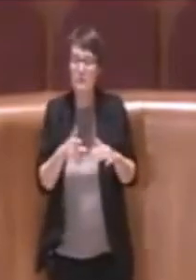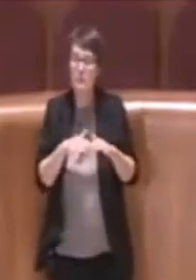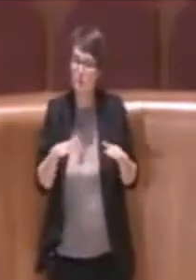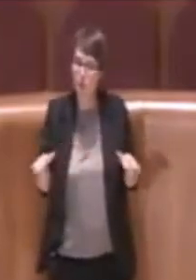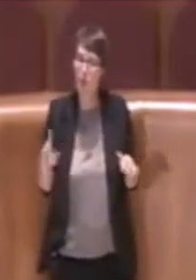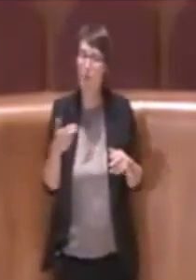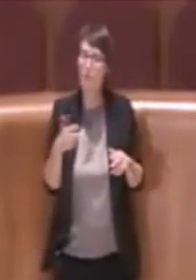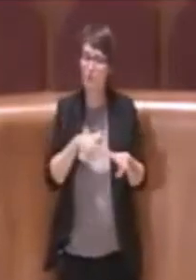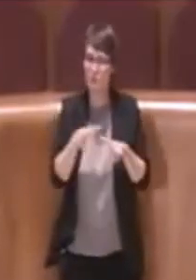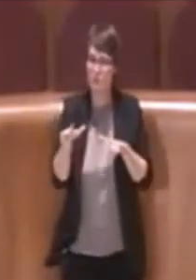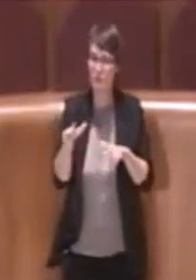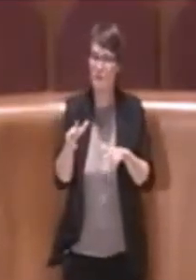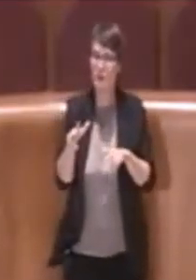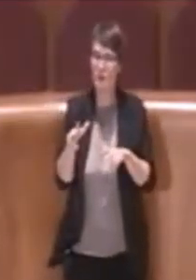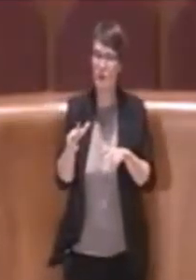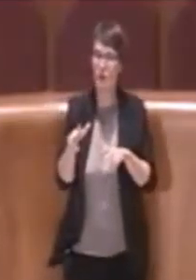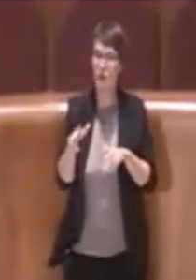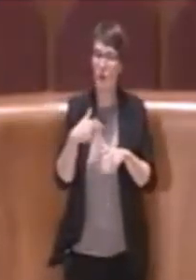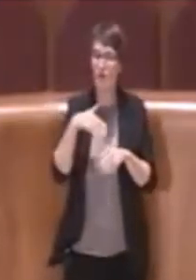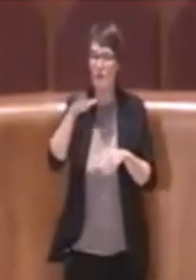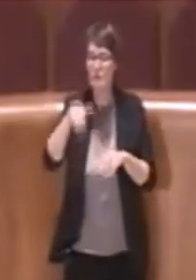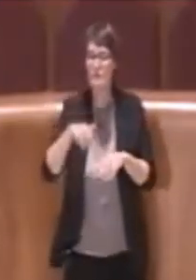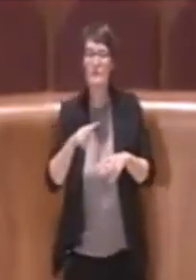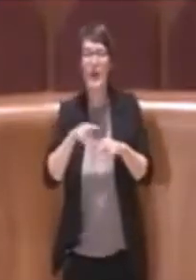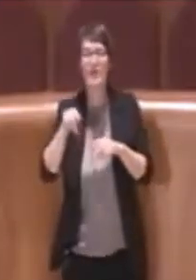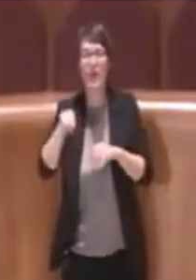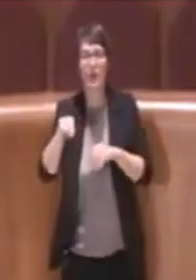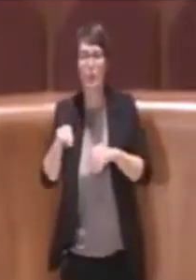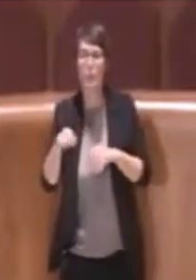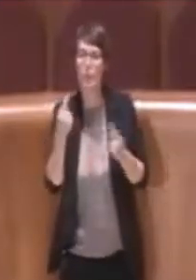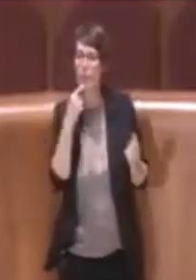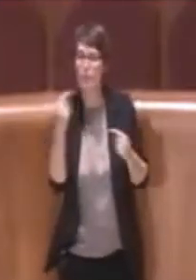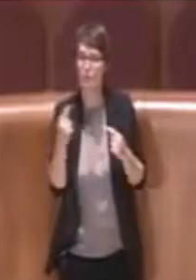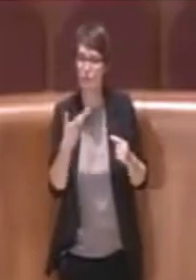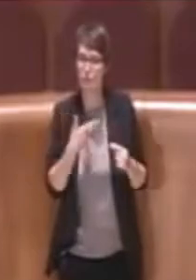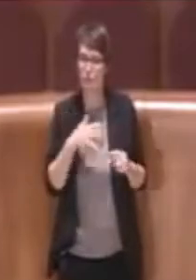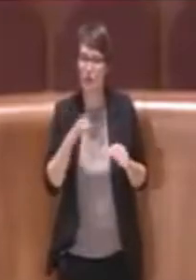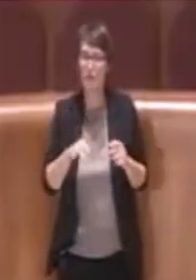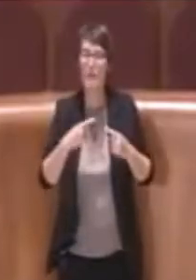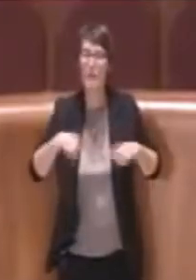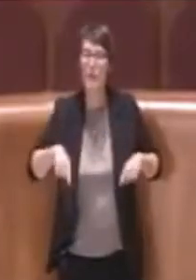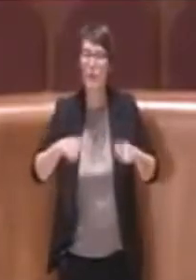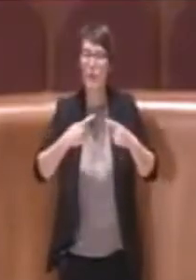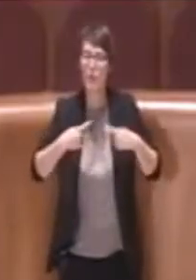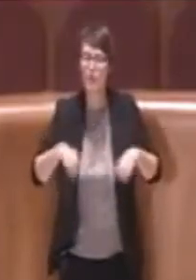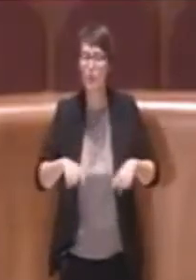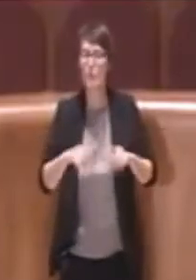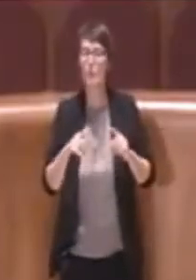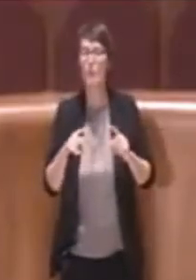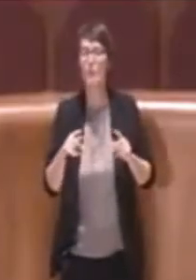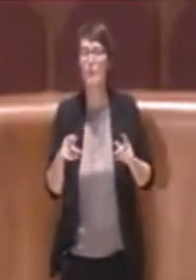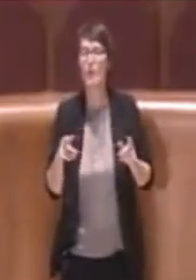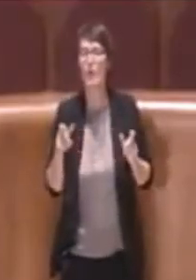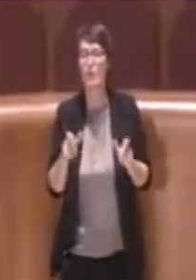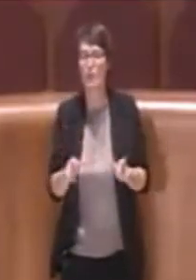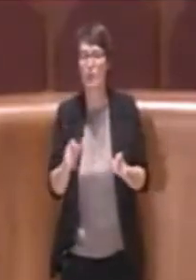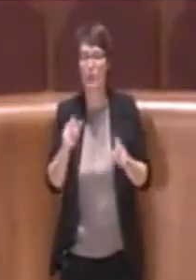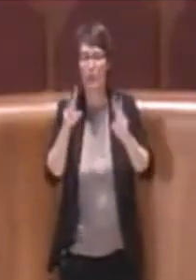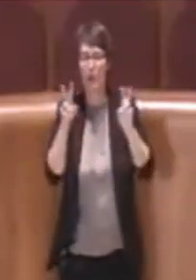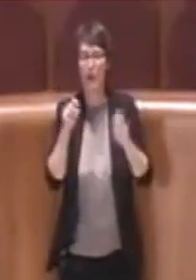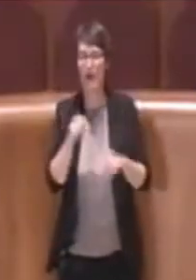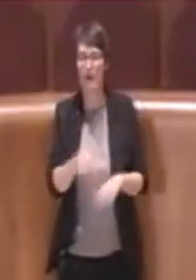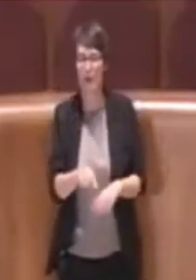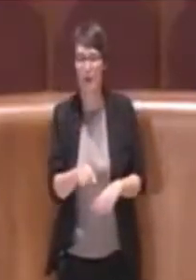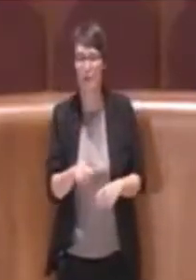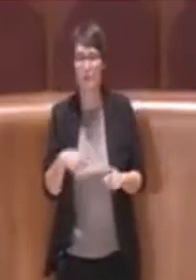Prefettura e stanno facendo riunioni proprio specifiche su questo tema, non solo, sappiamo l'impegno che c'è stata